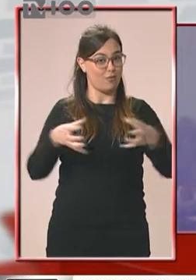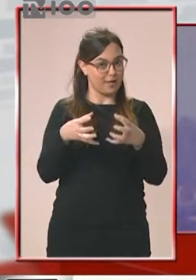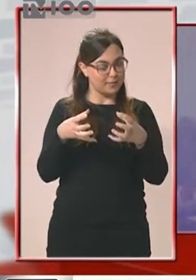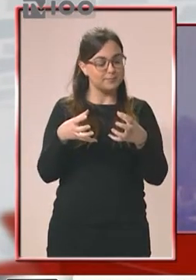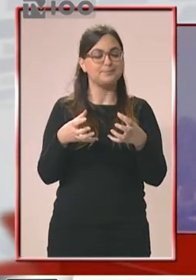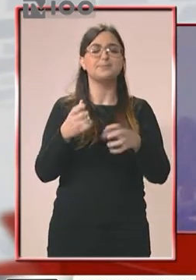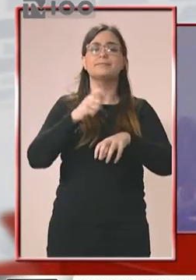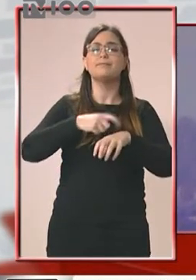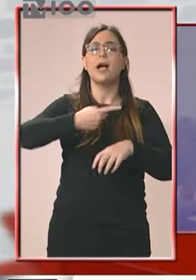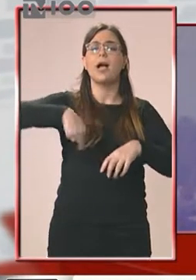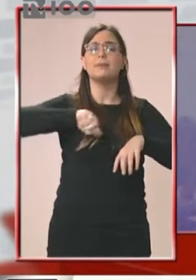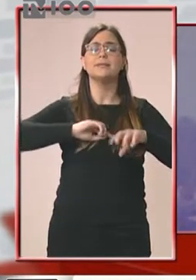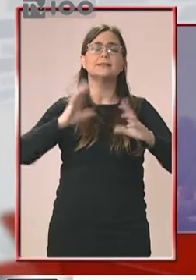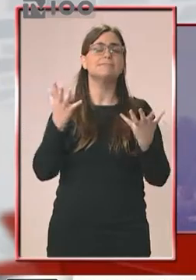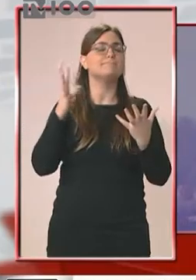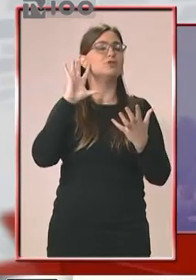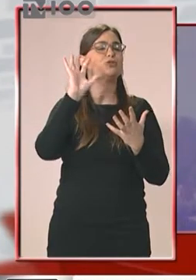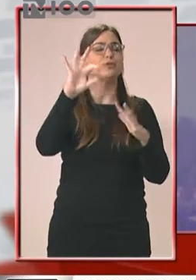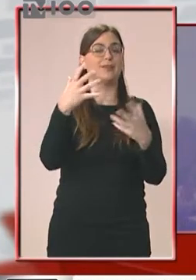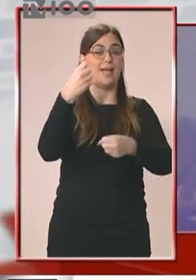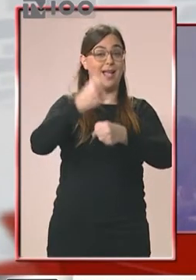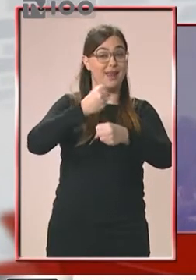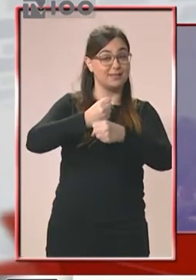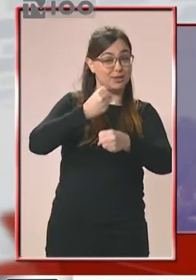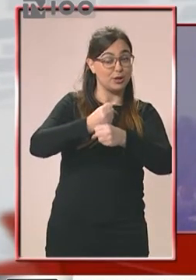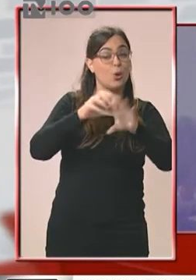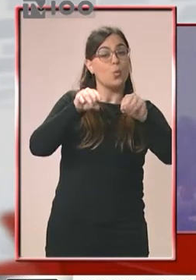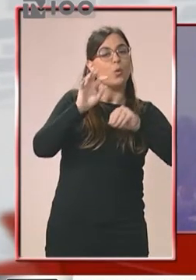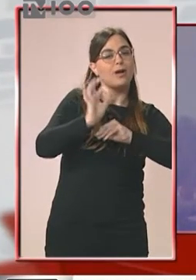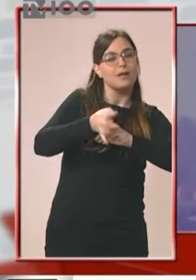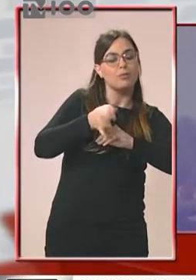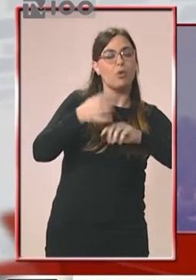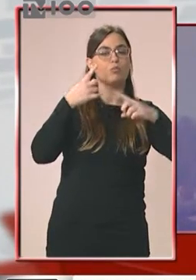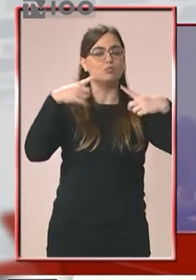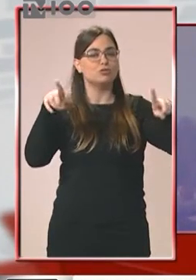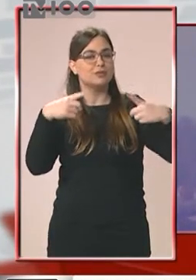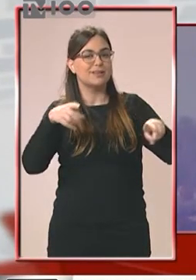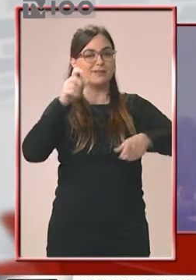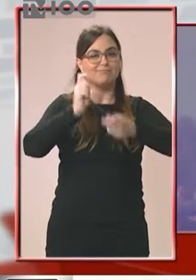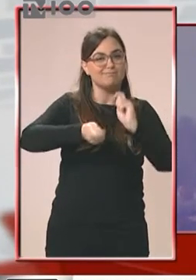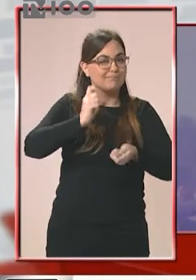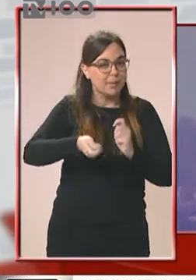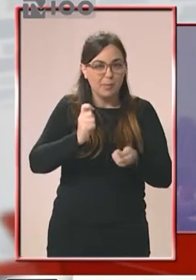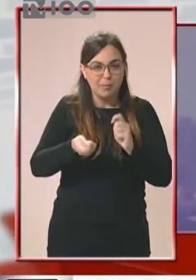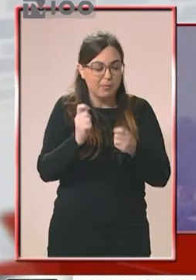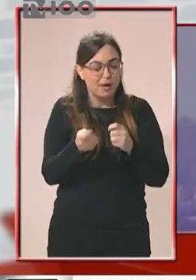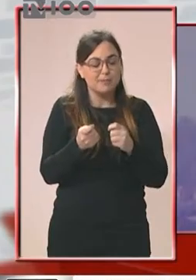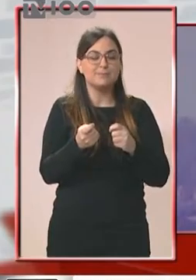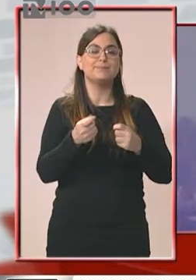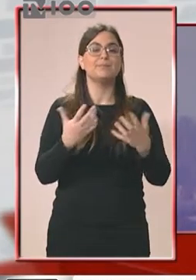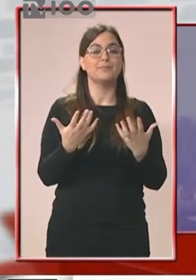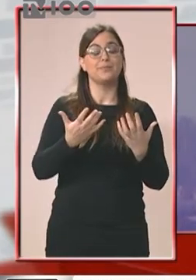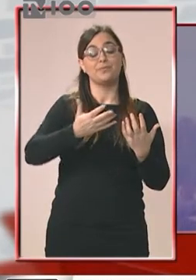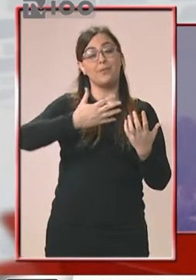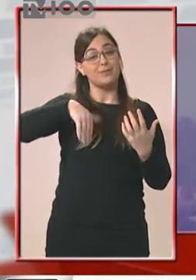Ουσιαστικά αυτό που κάνουμε είναι ένα εργαστήρι ρυθμού μουσικής κουρστών. Γίνεται ένα παίξιμο από